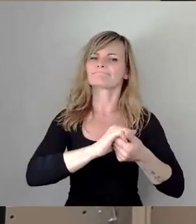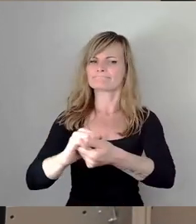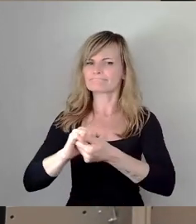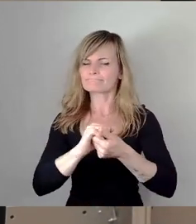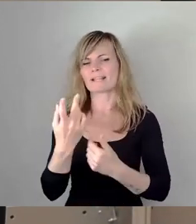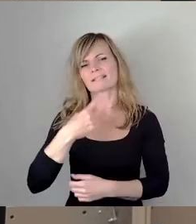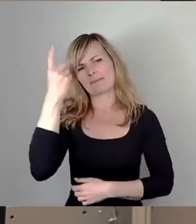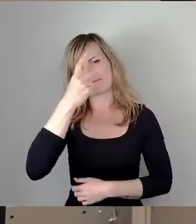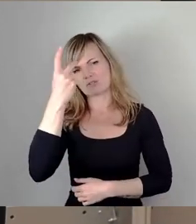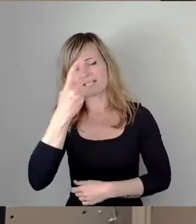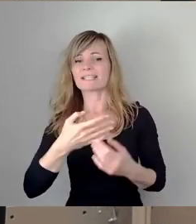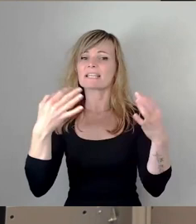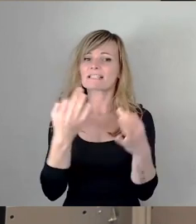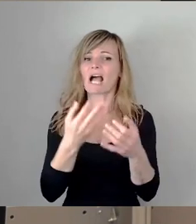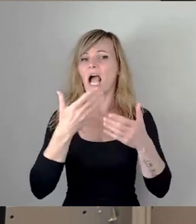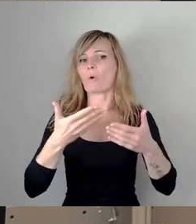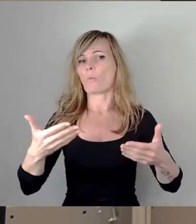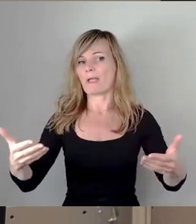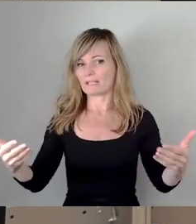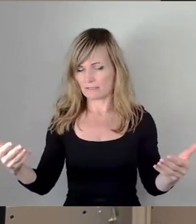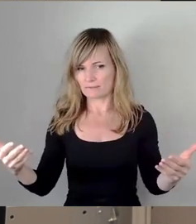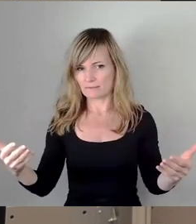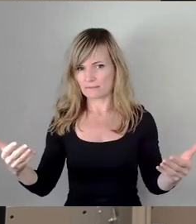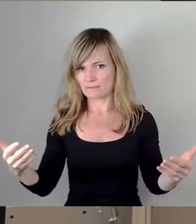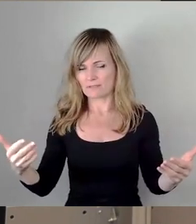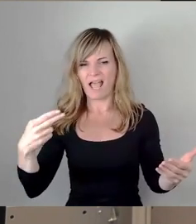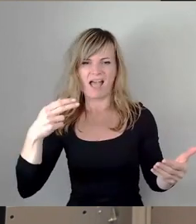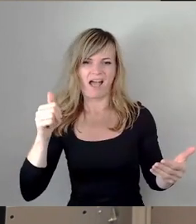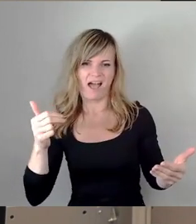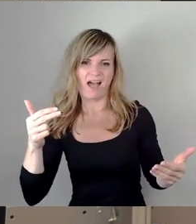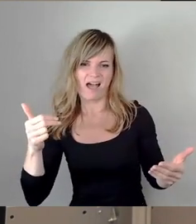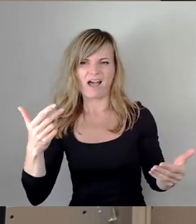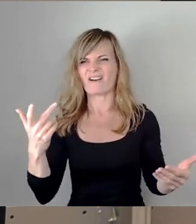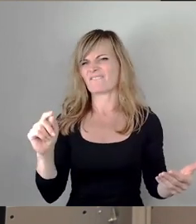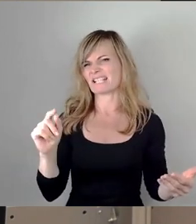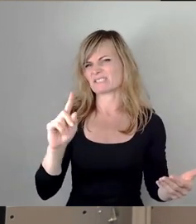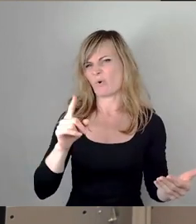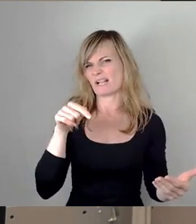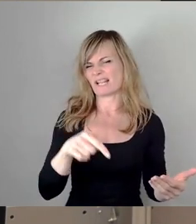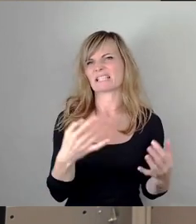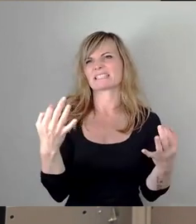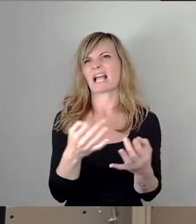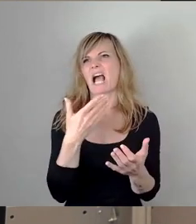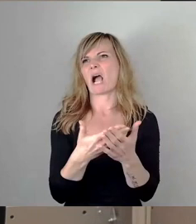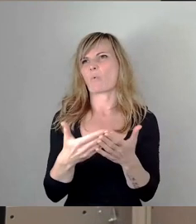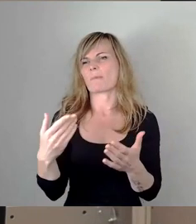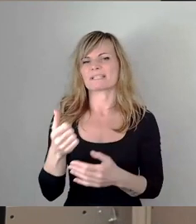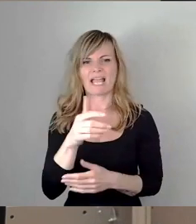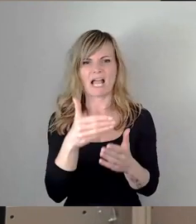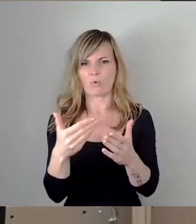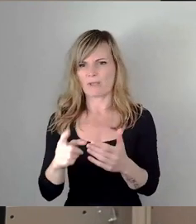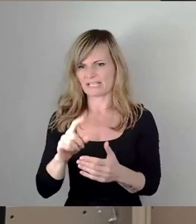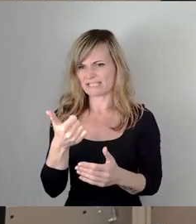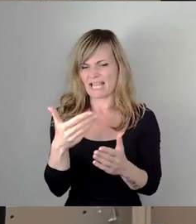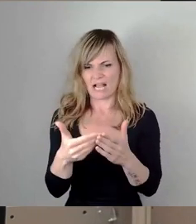Sachargumenten. Ha ha, was auch immer das sein mag. Ein Argument ist ein Argument. Was